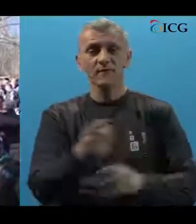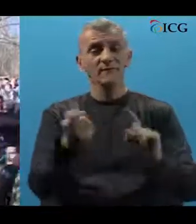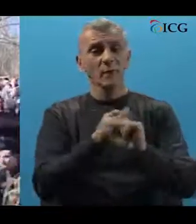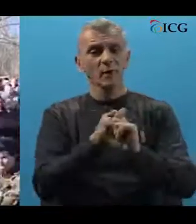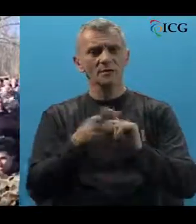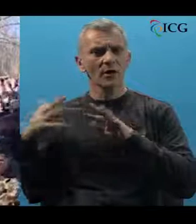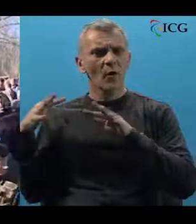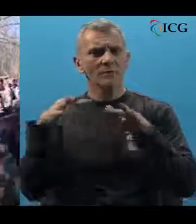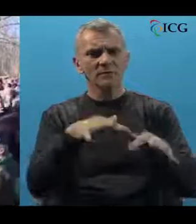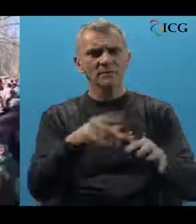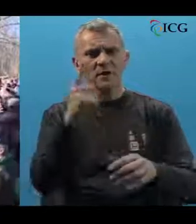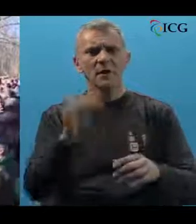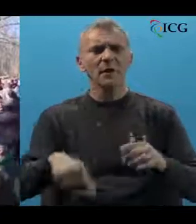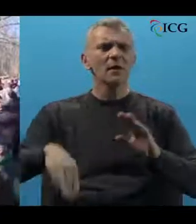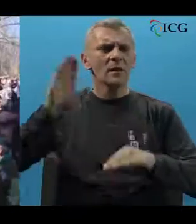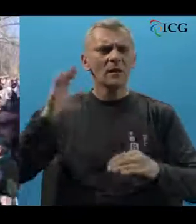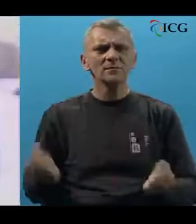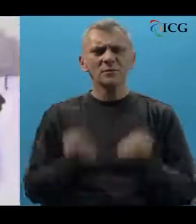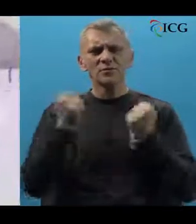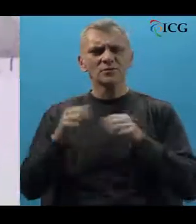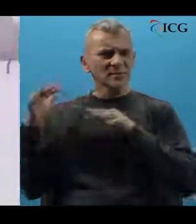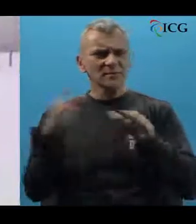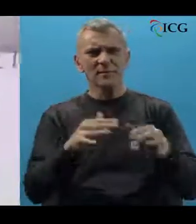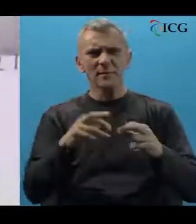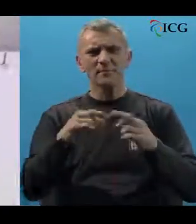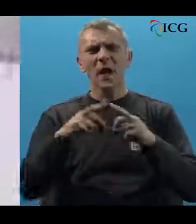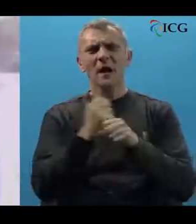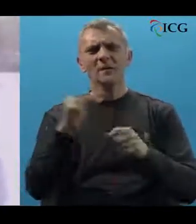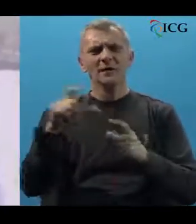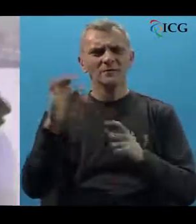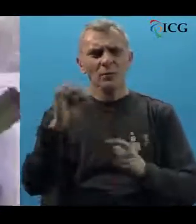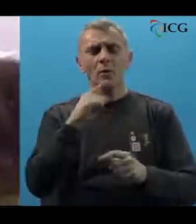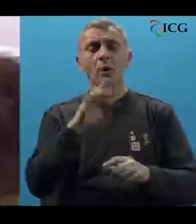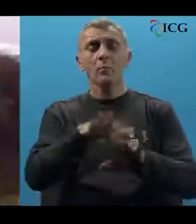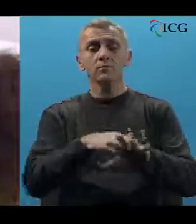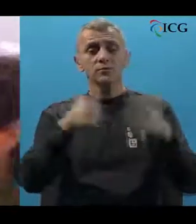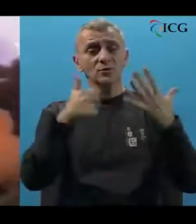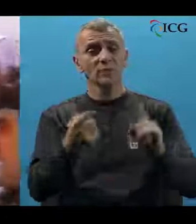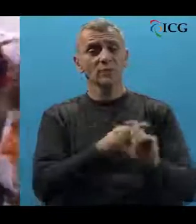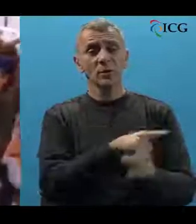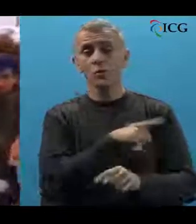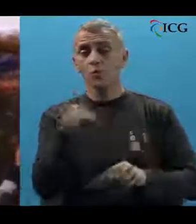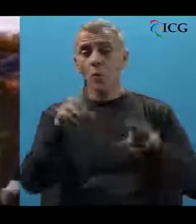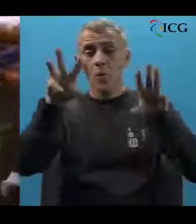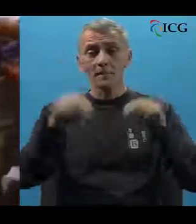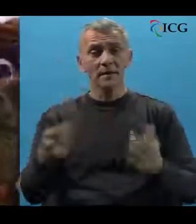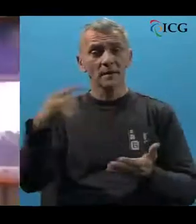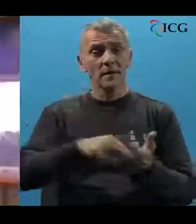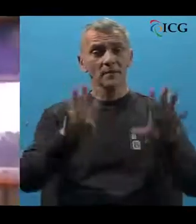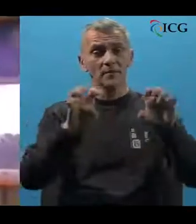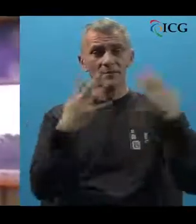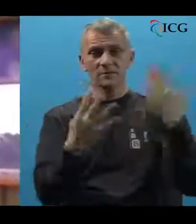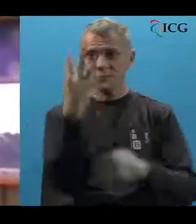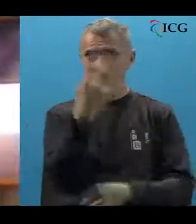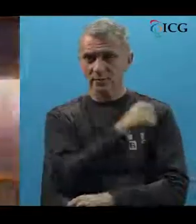godišnica februarske ofanzive. Jedna od najtežih ofanziva agresora, koja je počela 6. februara i trajela do kraja marta